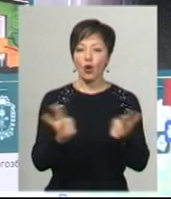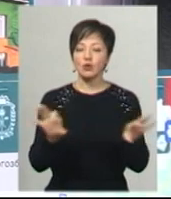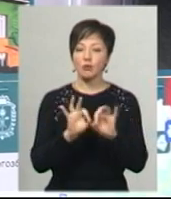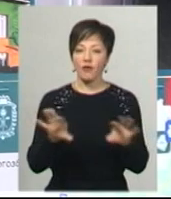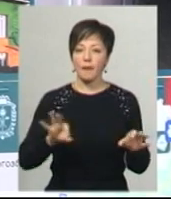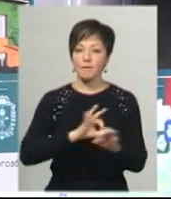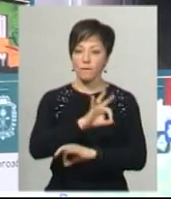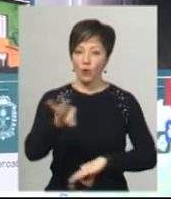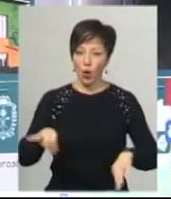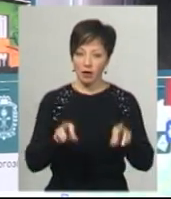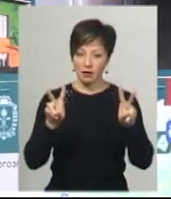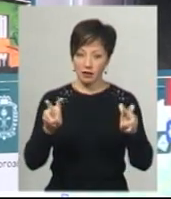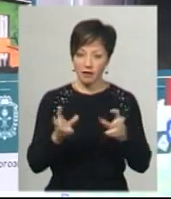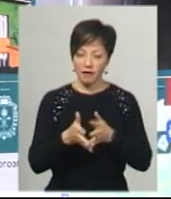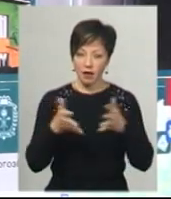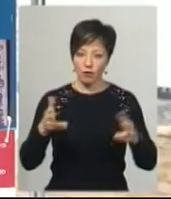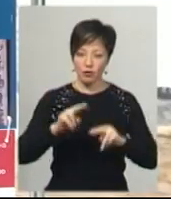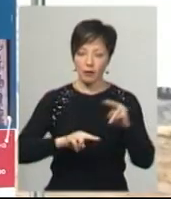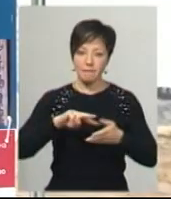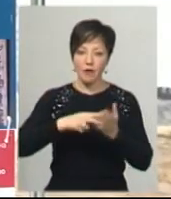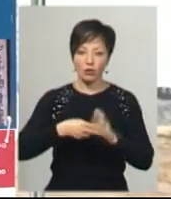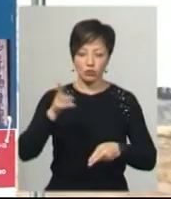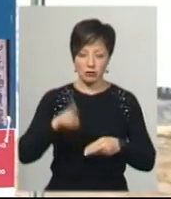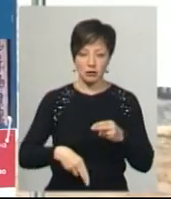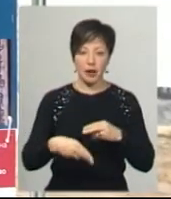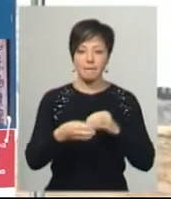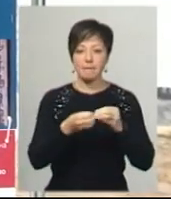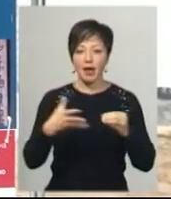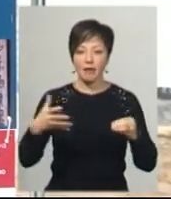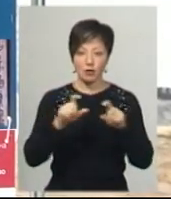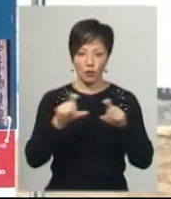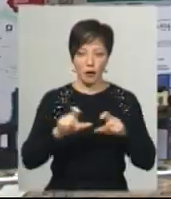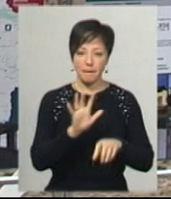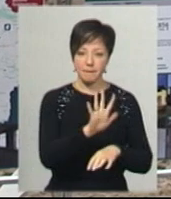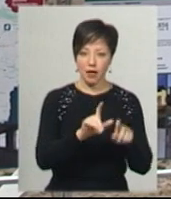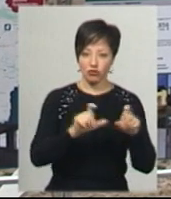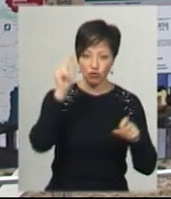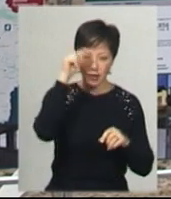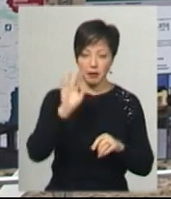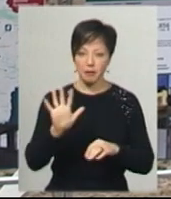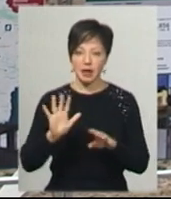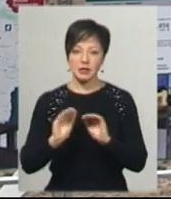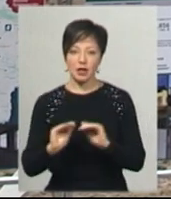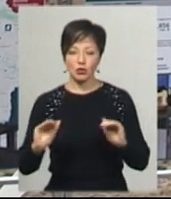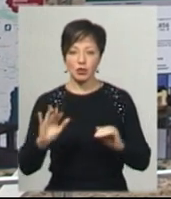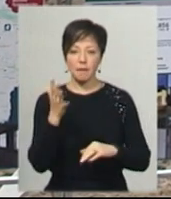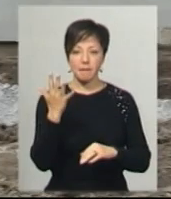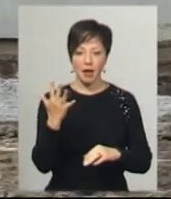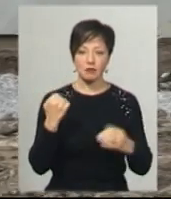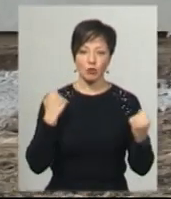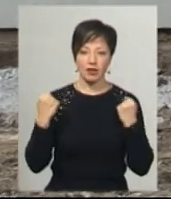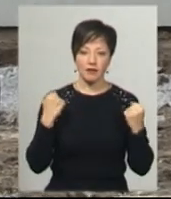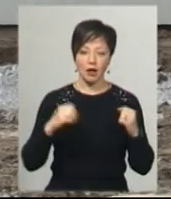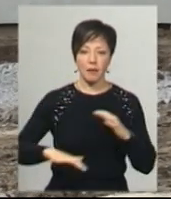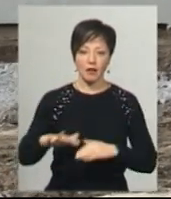за проєктом «Велике будівництво» на Хмельниччині планують здати у цьому році 15 об'єктів. Це 5 шкіл, 5 садочків та 5 спортивних майданчиків.